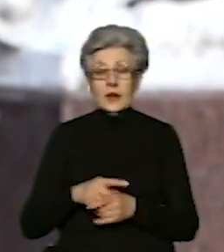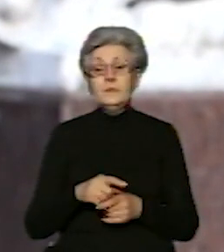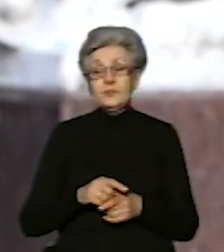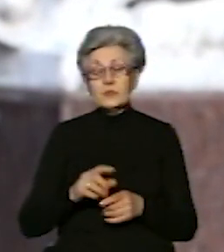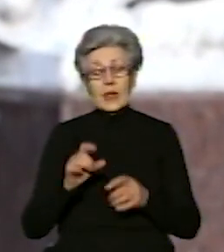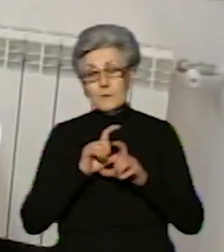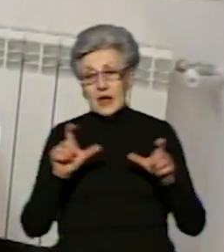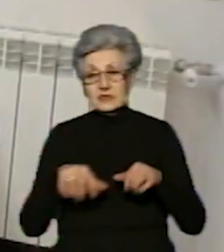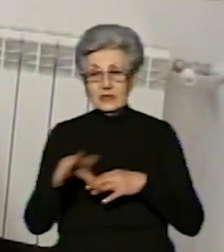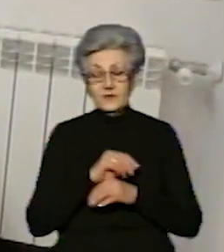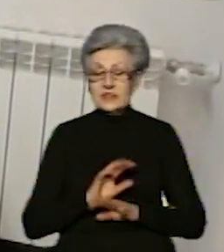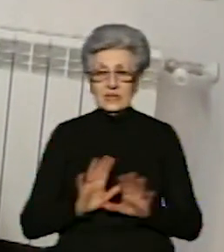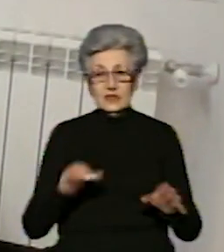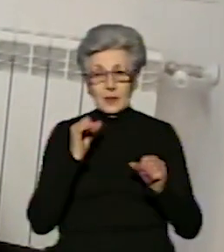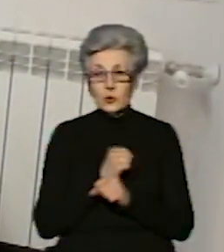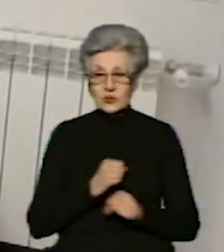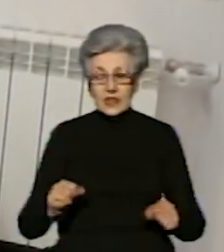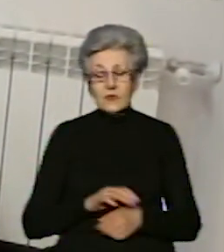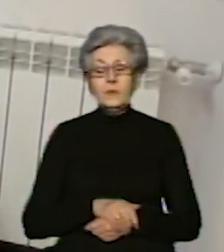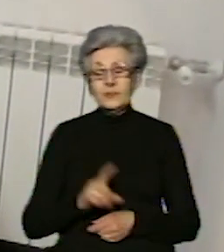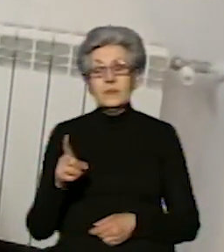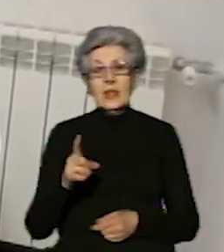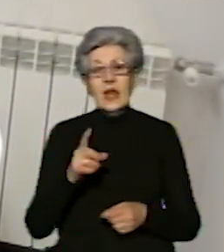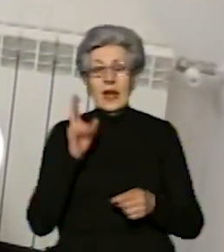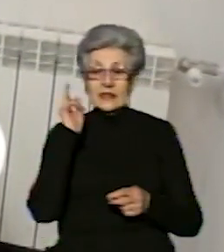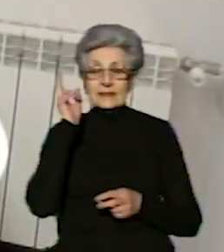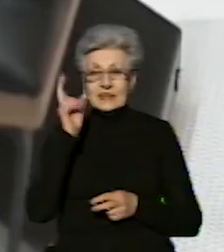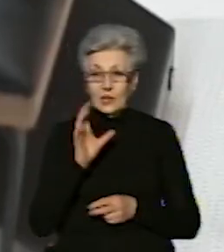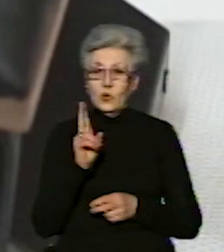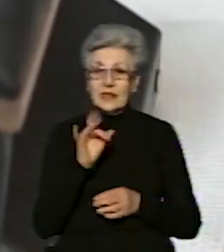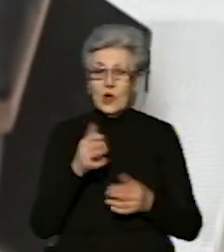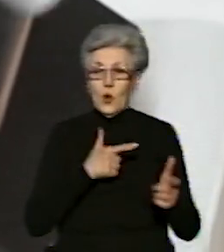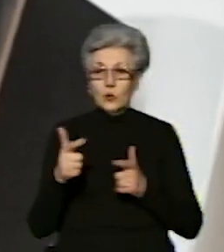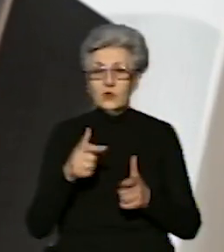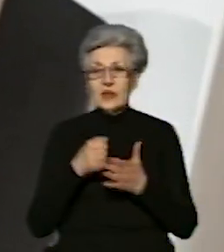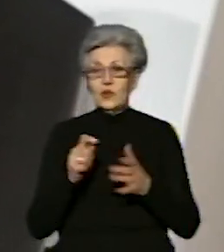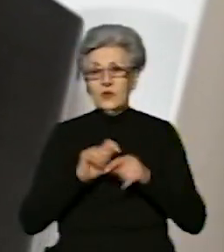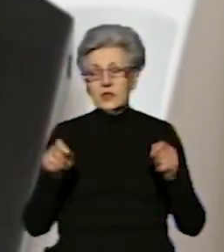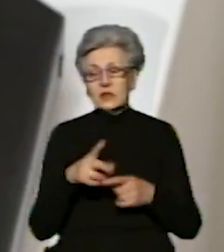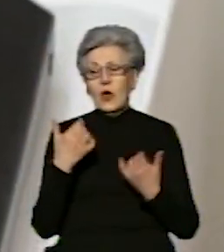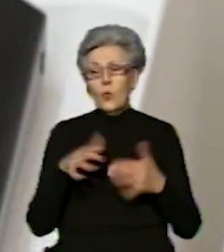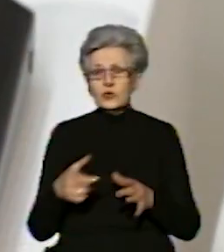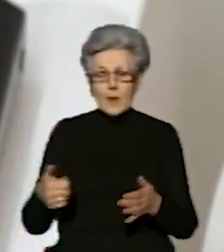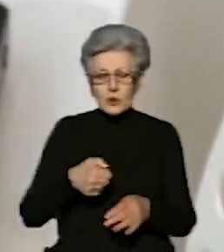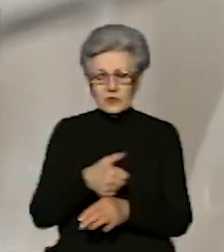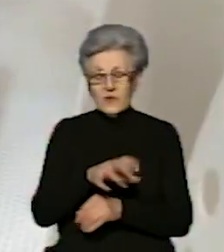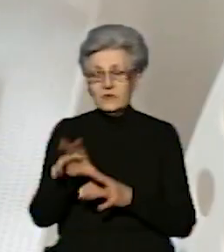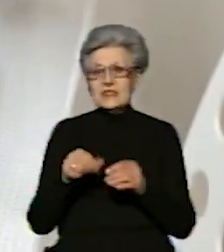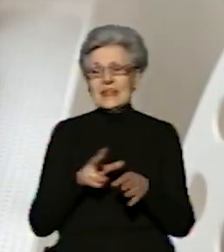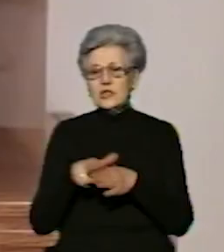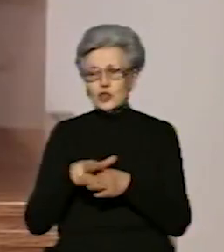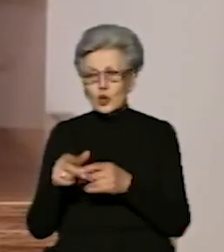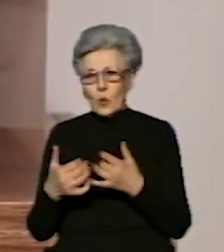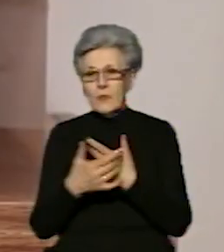побутові послуги. Власниця салону краси Іван Кадячук готувалась до відкриттях. Каже, продезінфікували всі інструменти та поверхні,